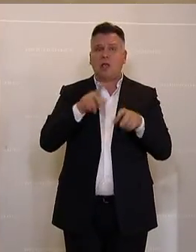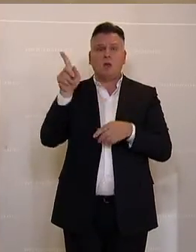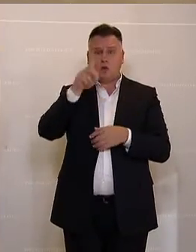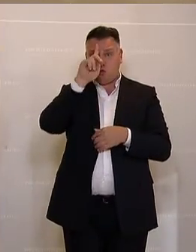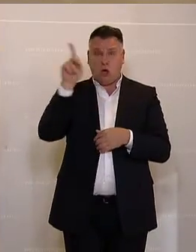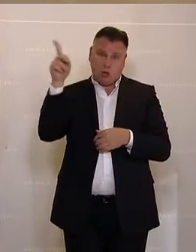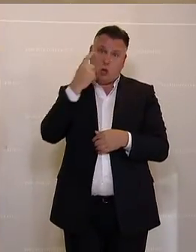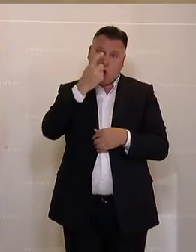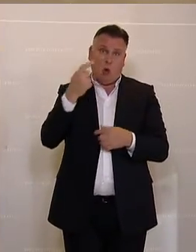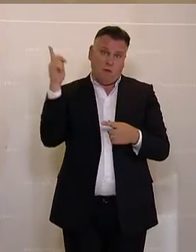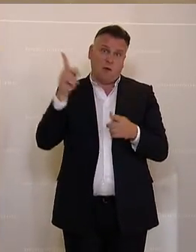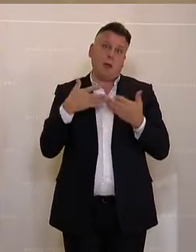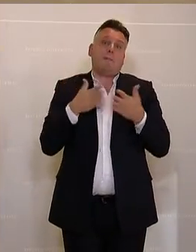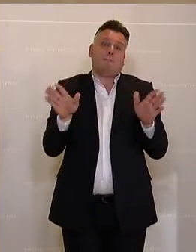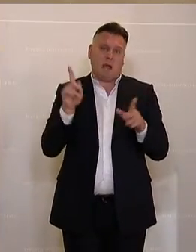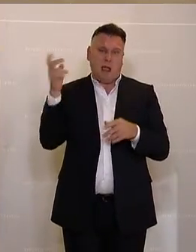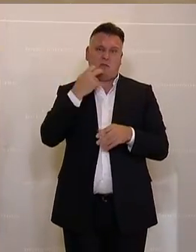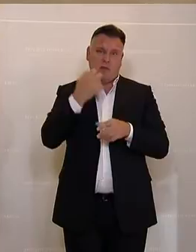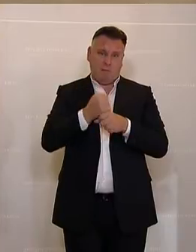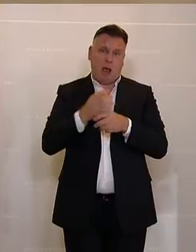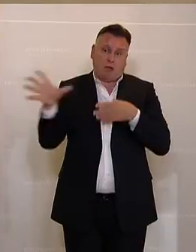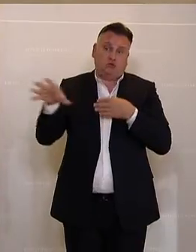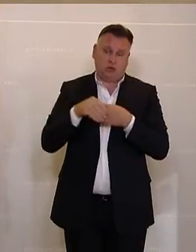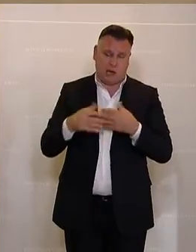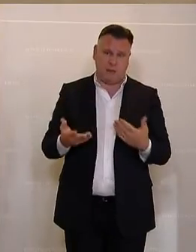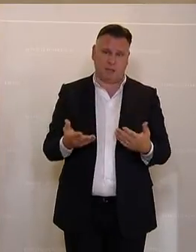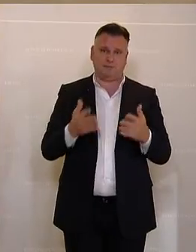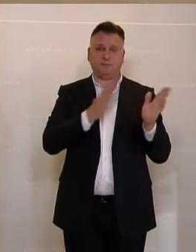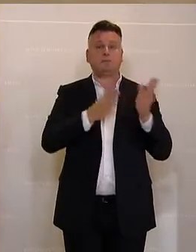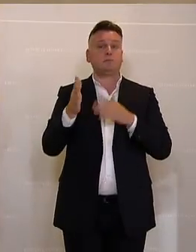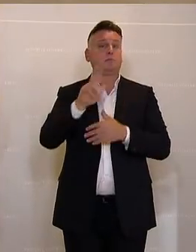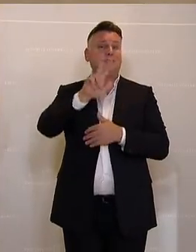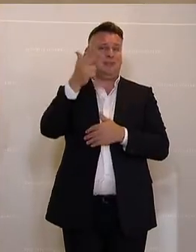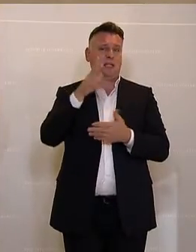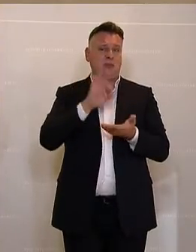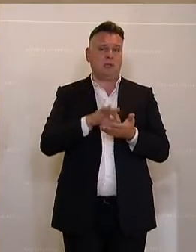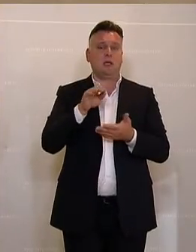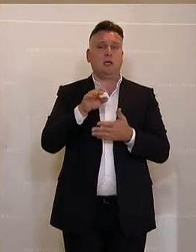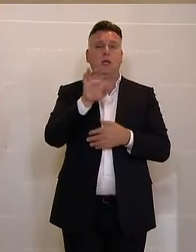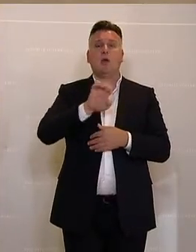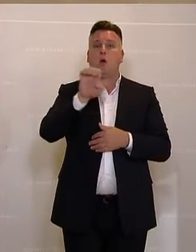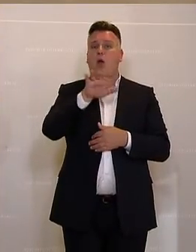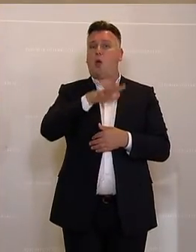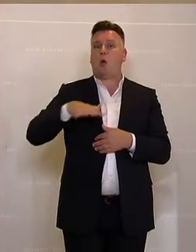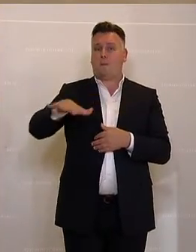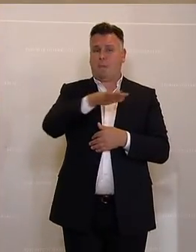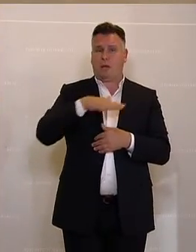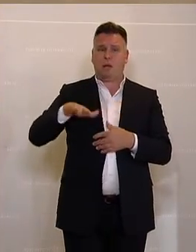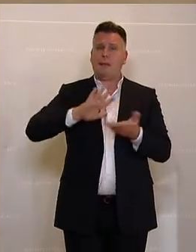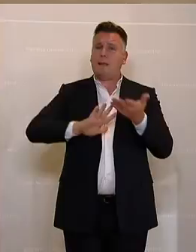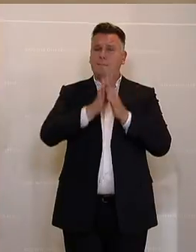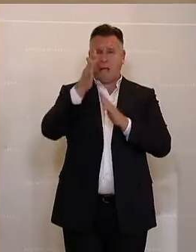auch bereit, diesen Weg zu unterstützen. Das Dritte ist insgesamt die europäische Dimension. Mit dem Brenner